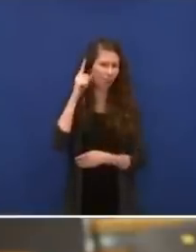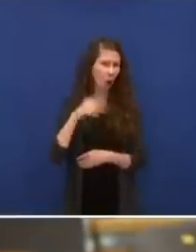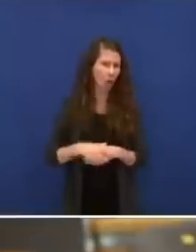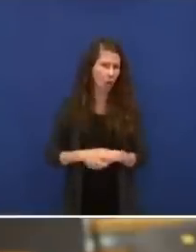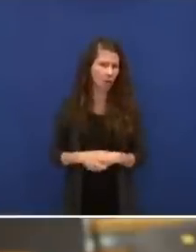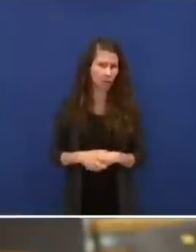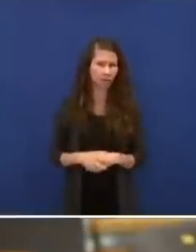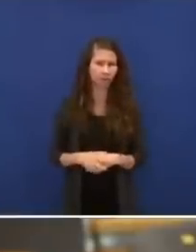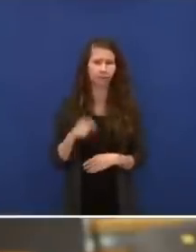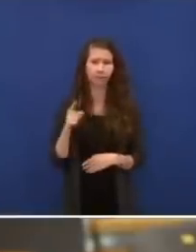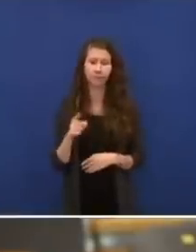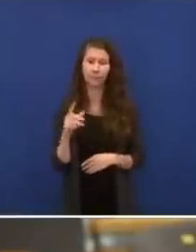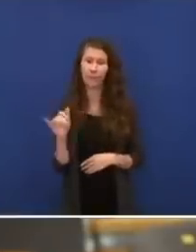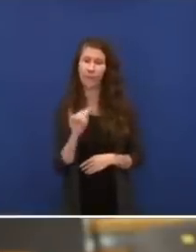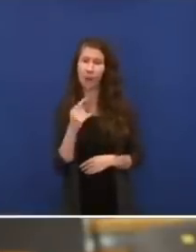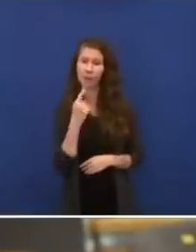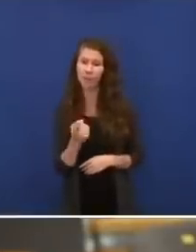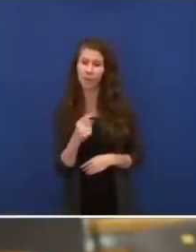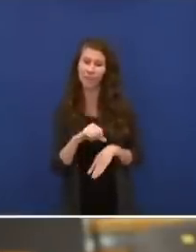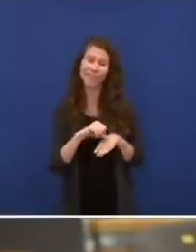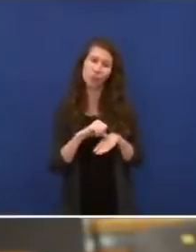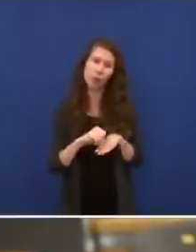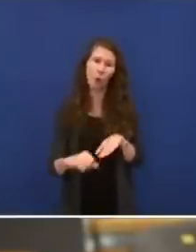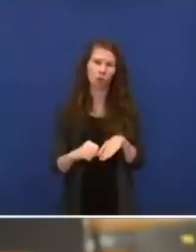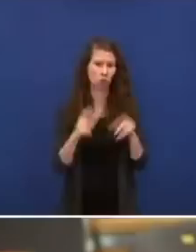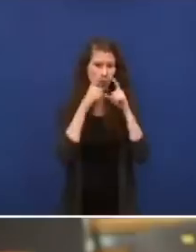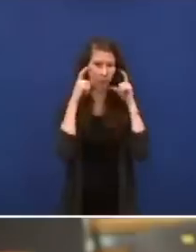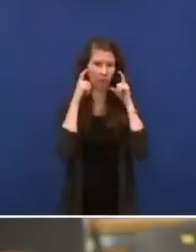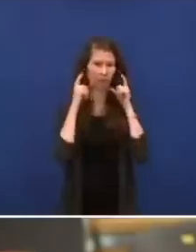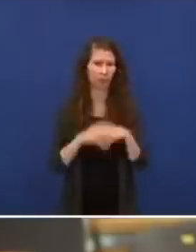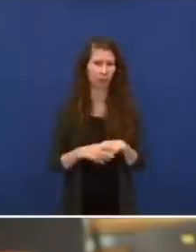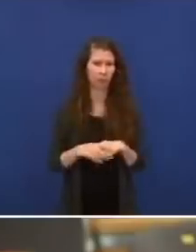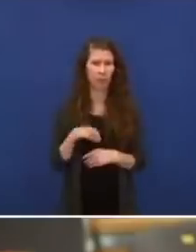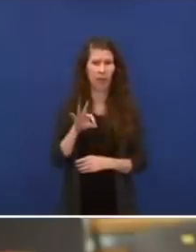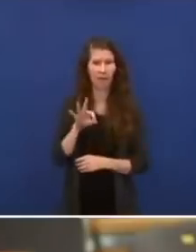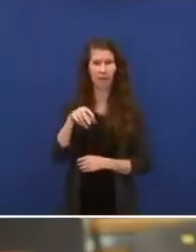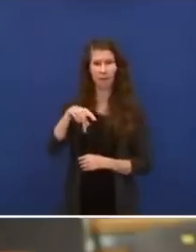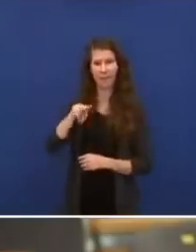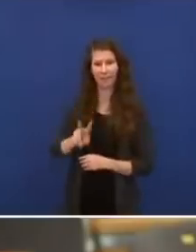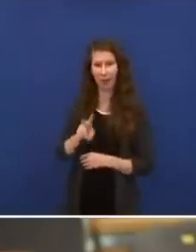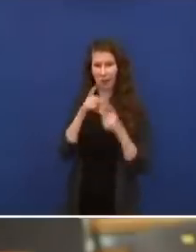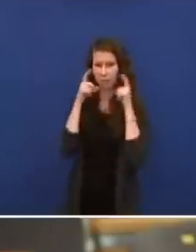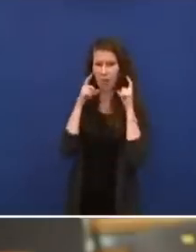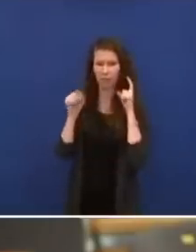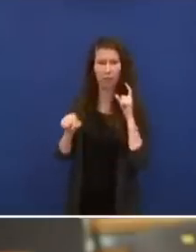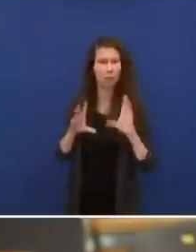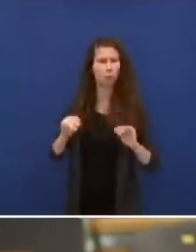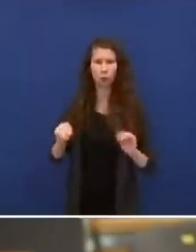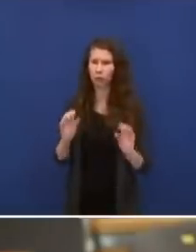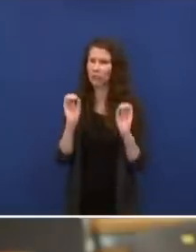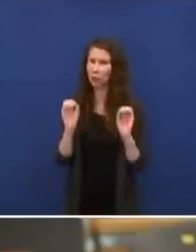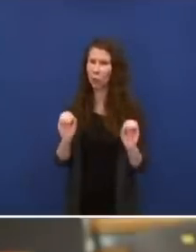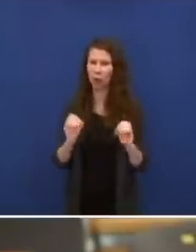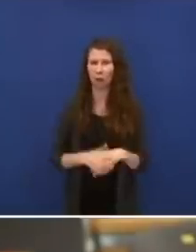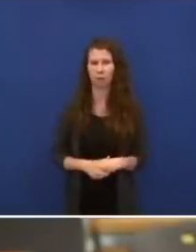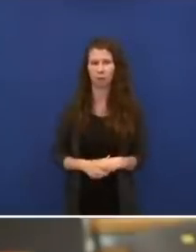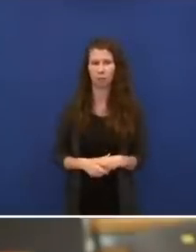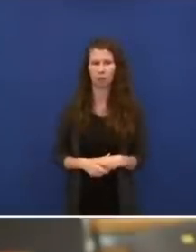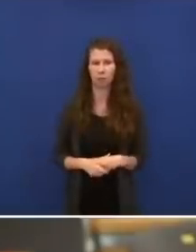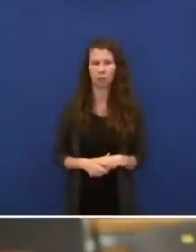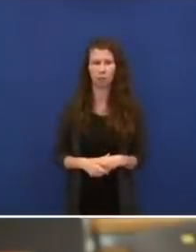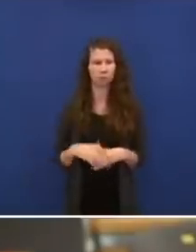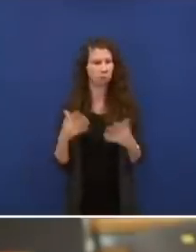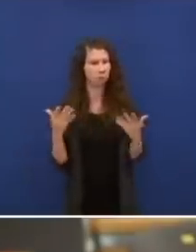da aber explizit immer nur von chirurgischen Masken. Er nahm das Wort FFP2-Masken überhaupt nicht in den Mund. Gibt es da